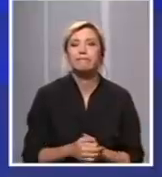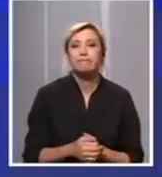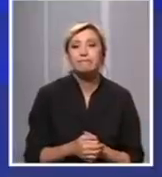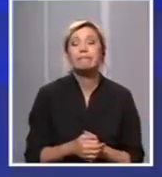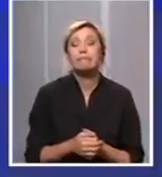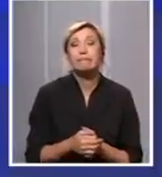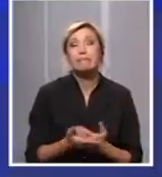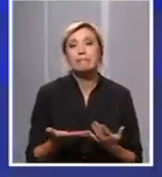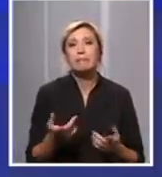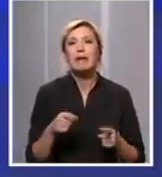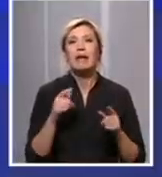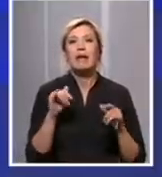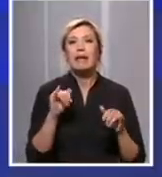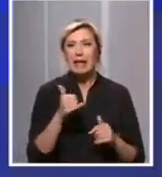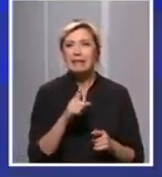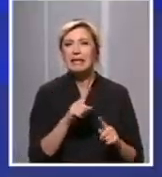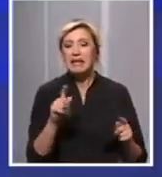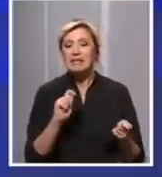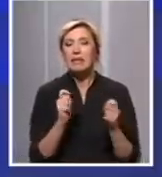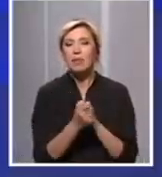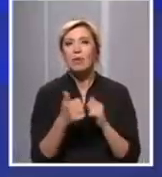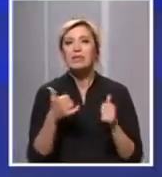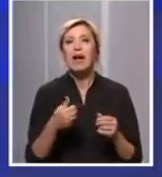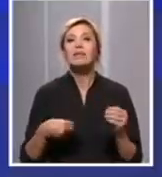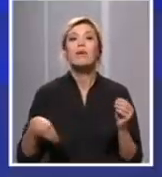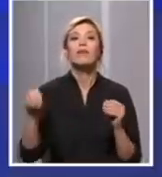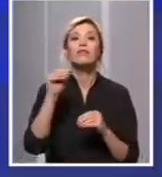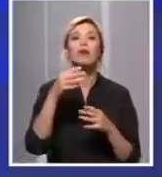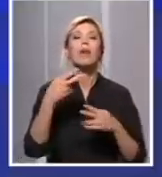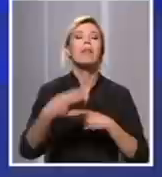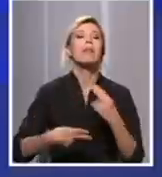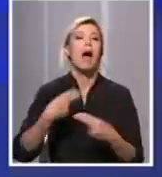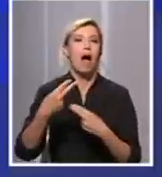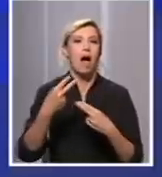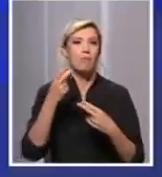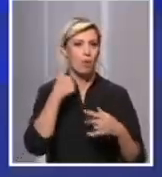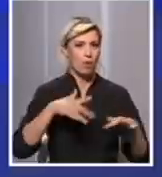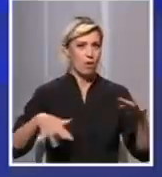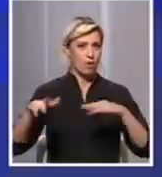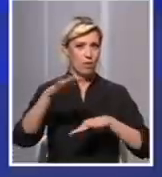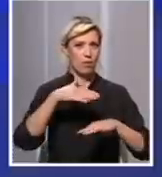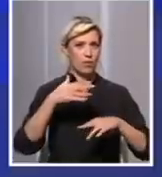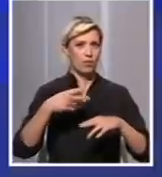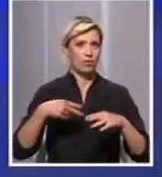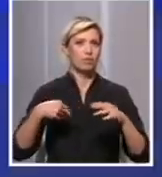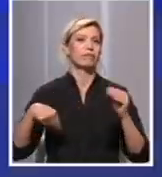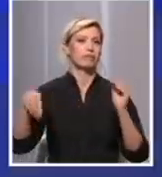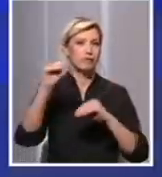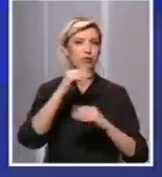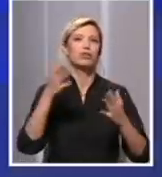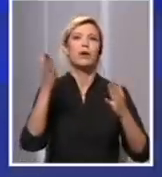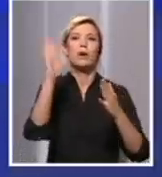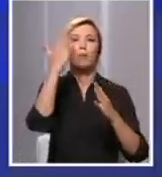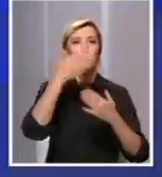nepromenjeno u odnosu na to vreme, jeste da sada više boravimo u otvorenom prostoru. Jeste da više provetravamo